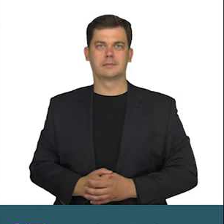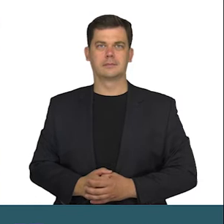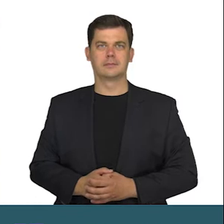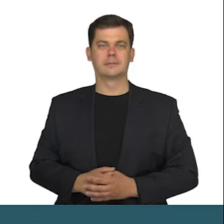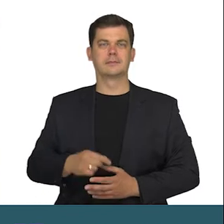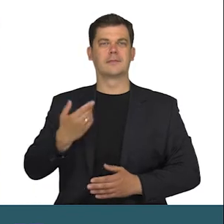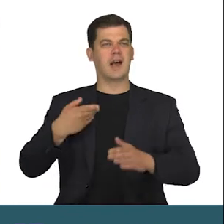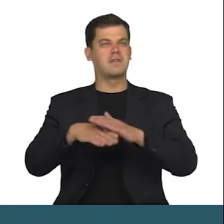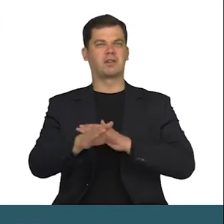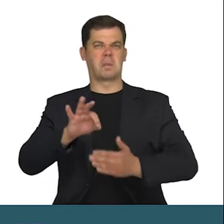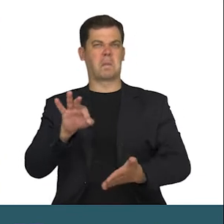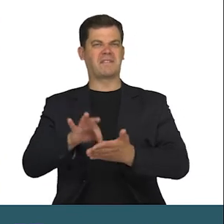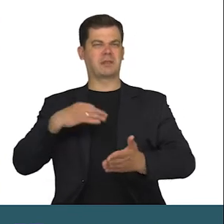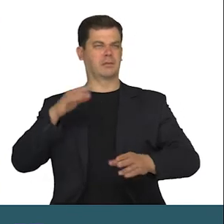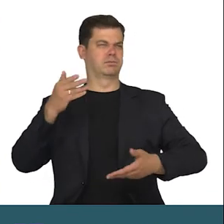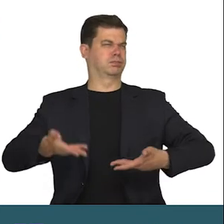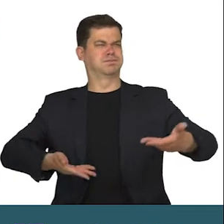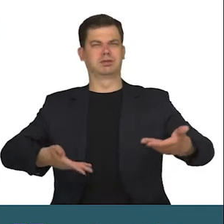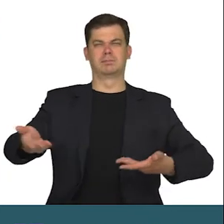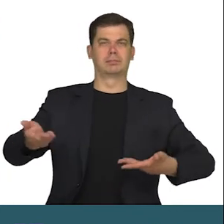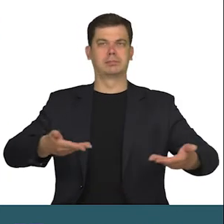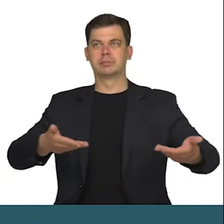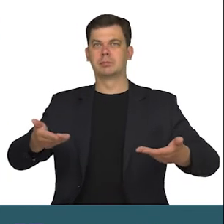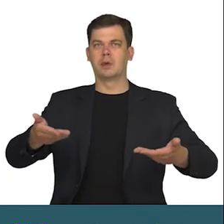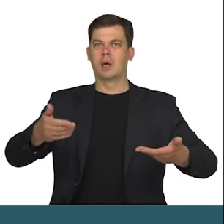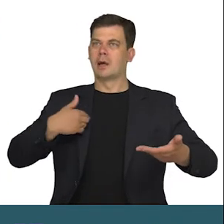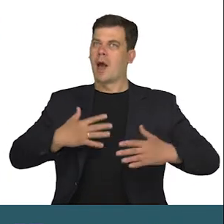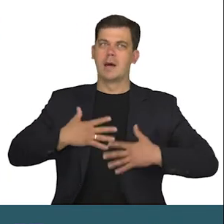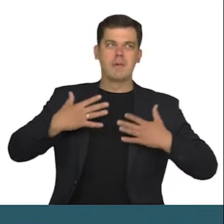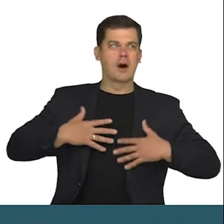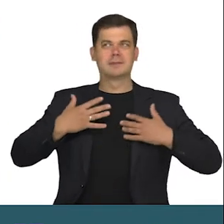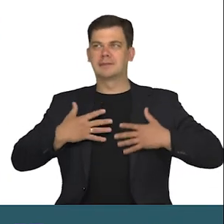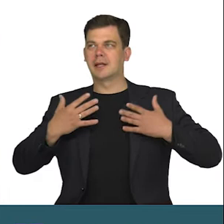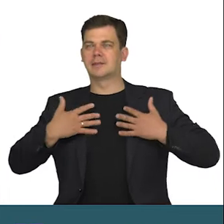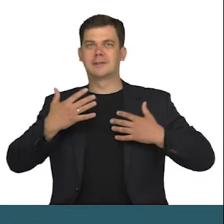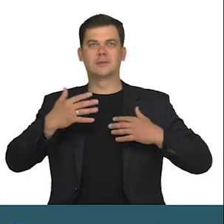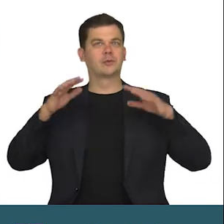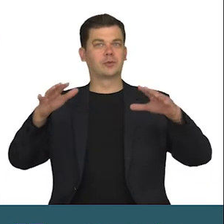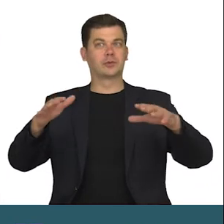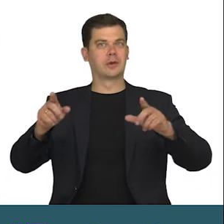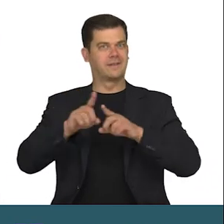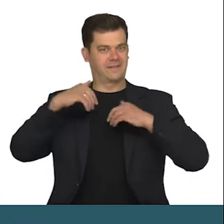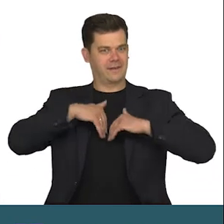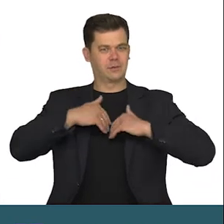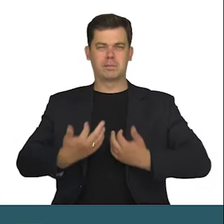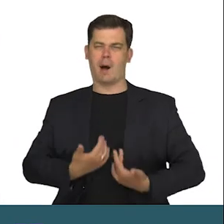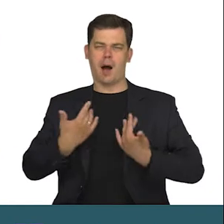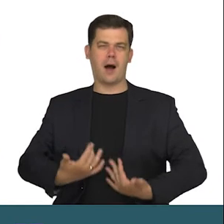Wychodzę pewnym krokiem. Mnóstwo we mnie emocji. Płonę od środka.